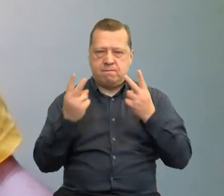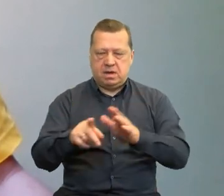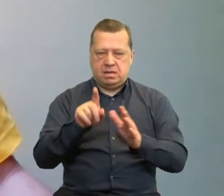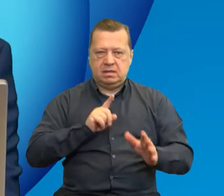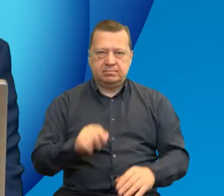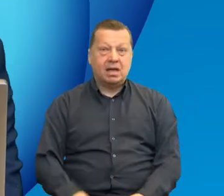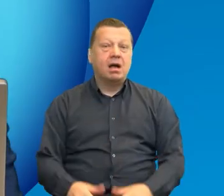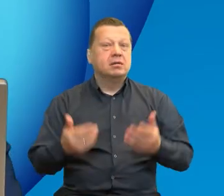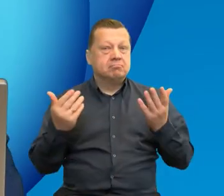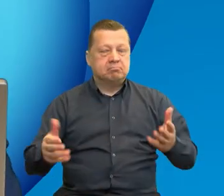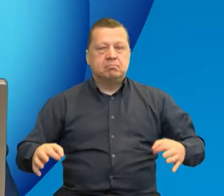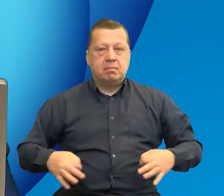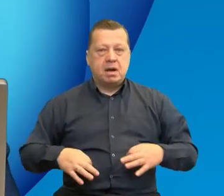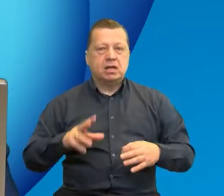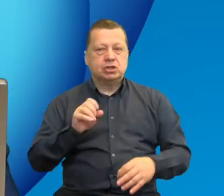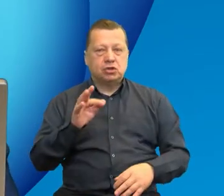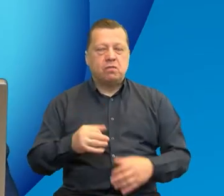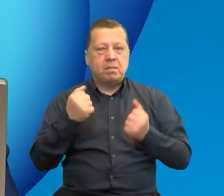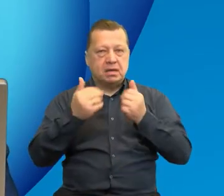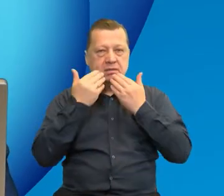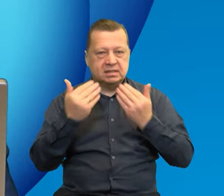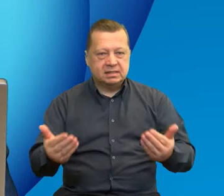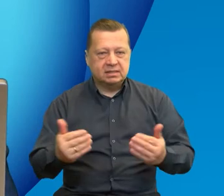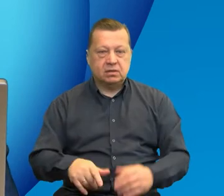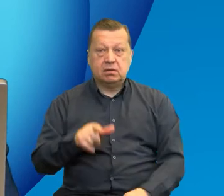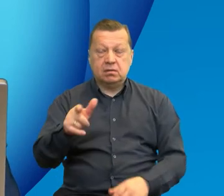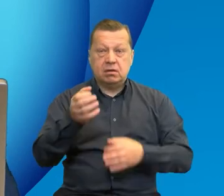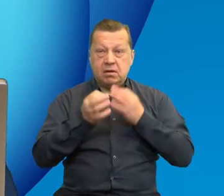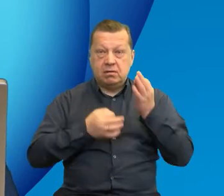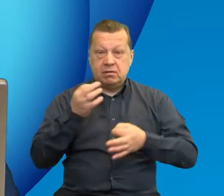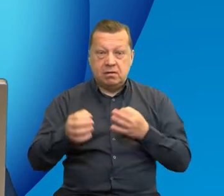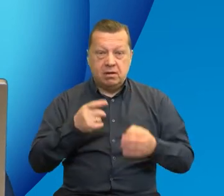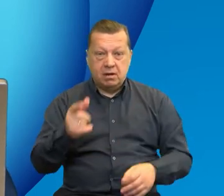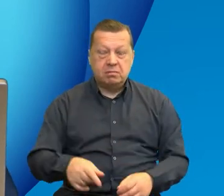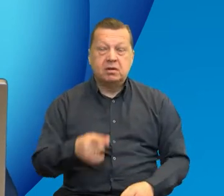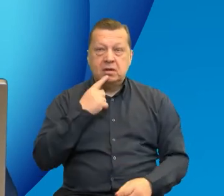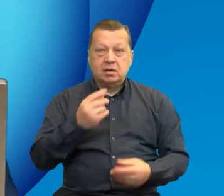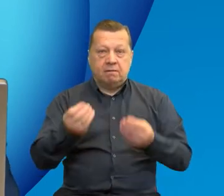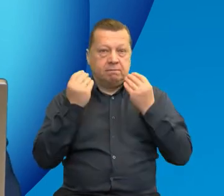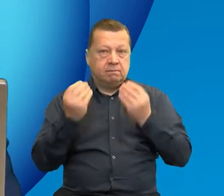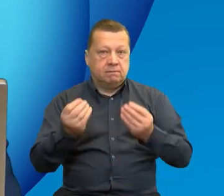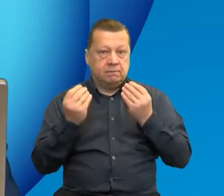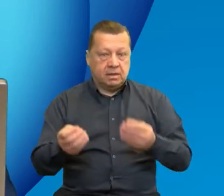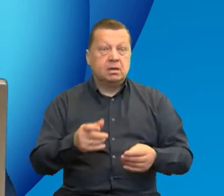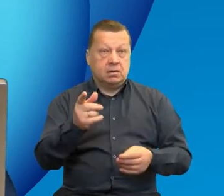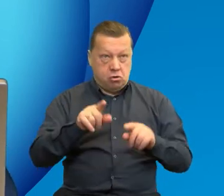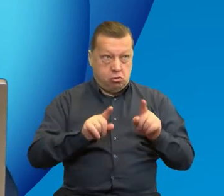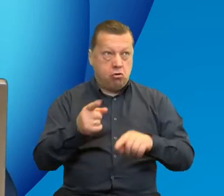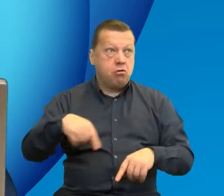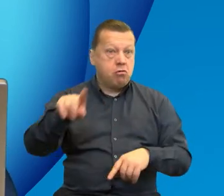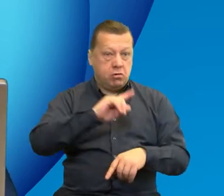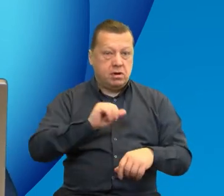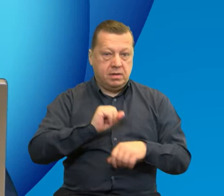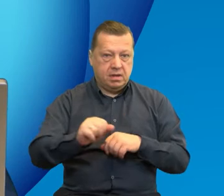Tak, bardzo dziękuję Panie Krzysztofie. To, co Pan mówi, to jest jakby troszeczkę też miód na nasze serca, ponieważ właśnie są organizacje, które